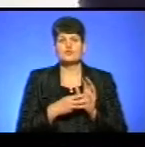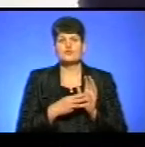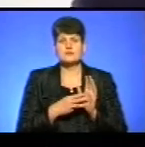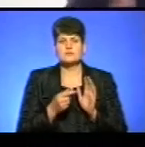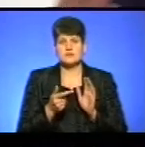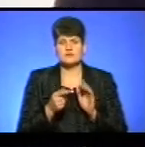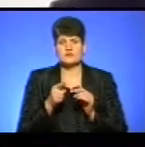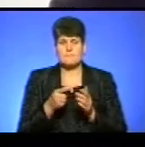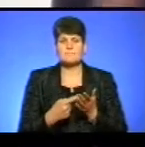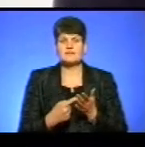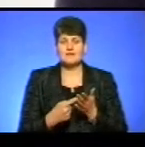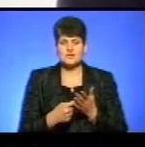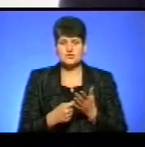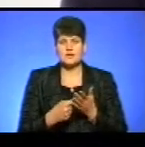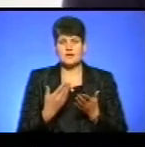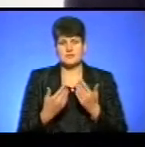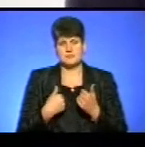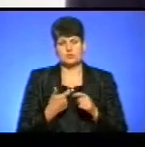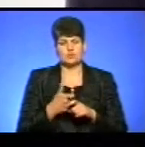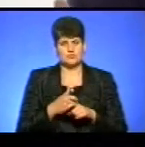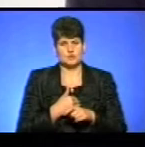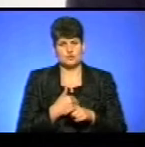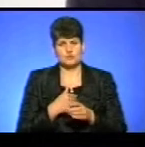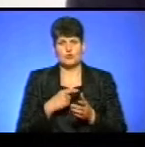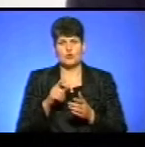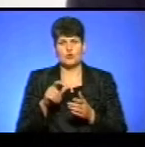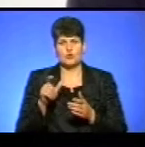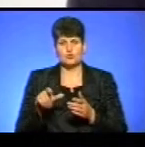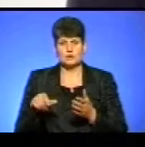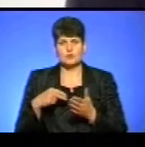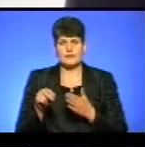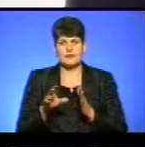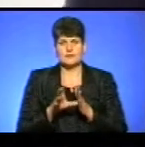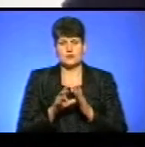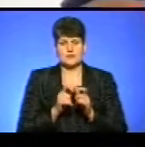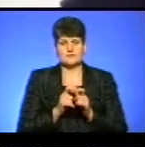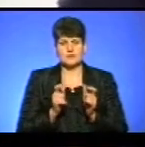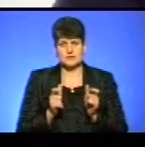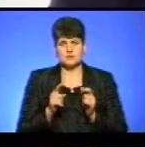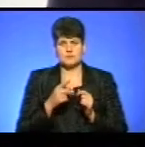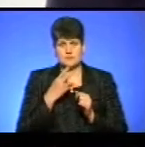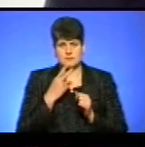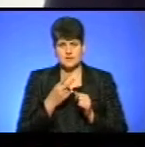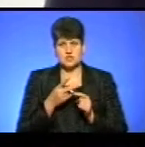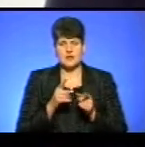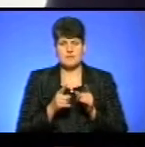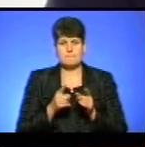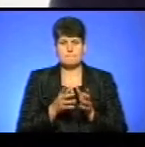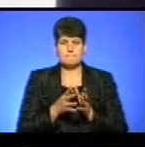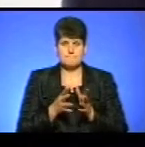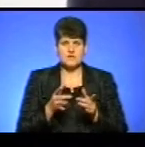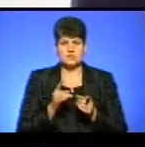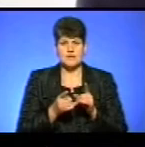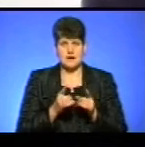Вона підтверджена, але ми дуже хочемо, щоб люди купили електронні квитки і все ж, щоб ми бачили більш реальну